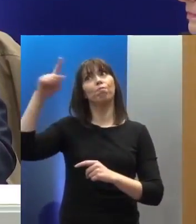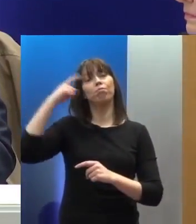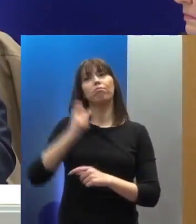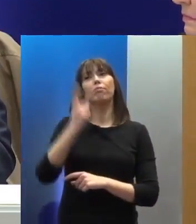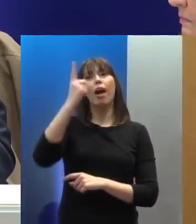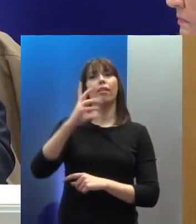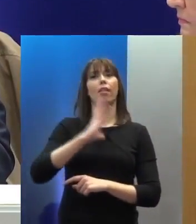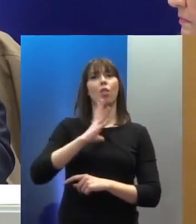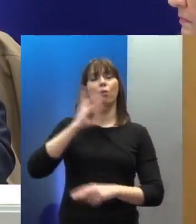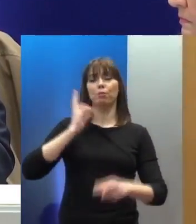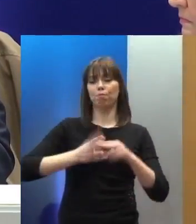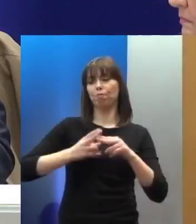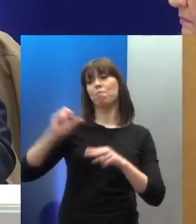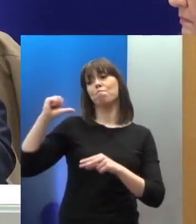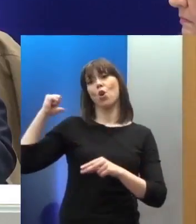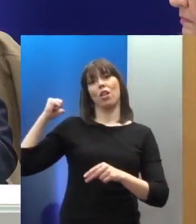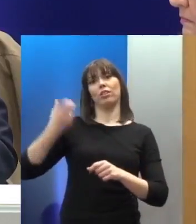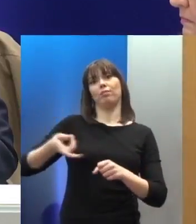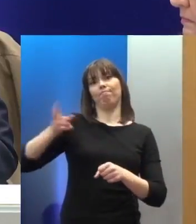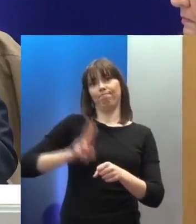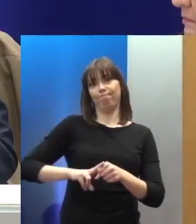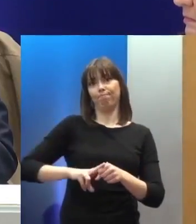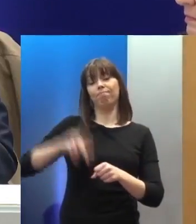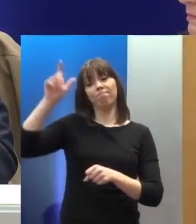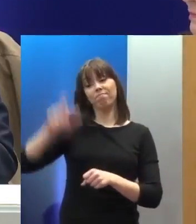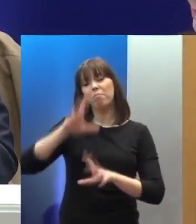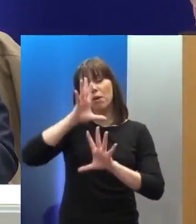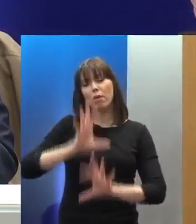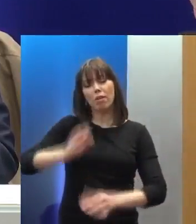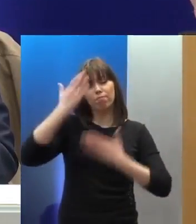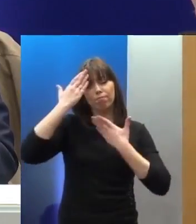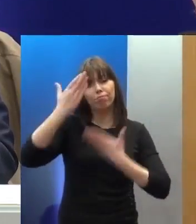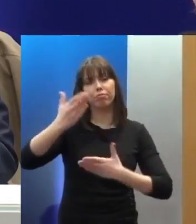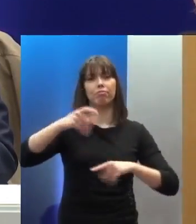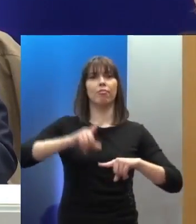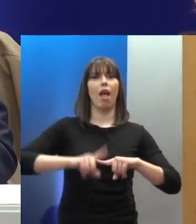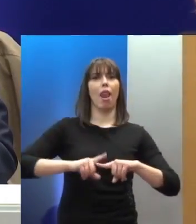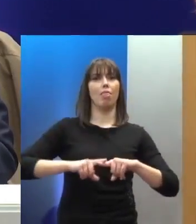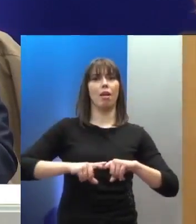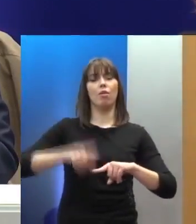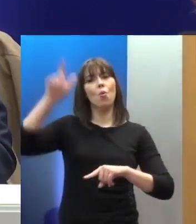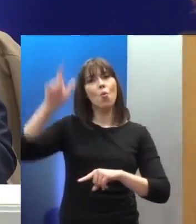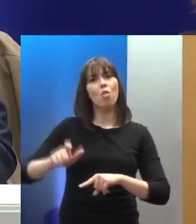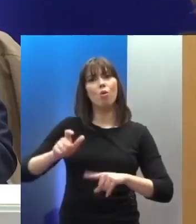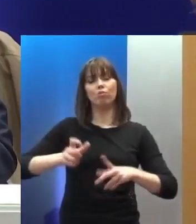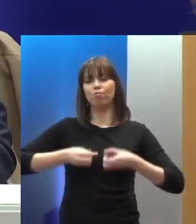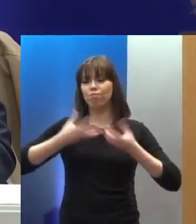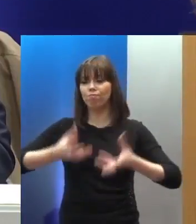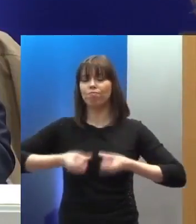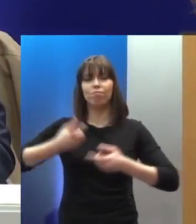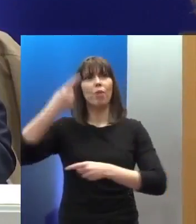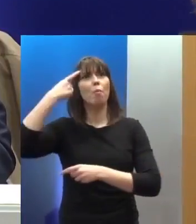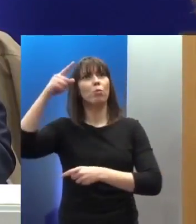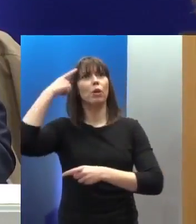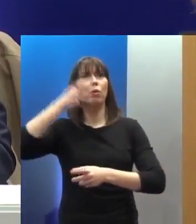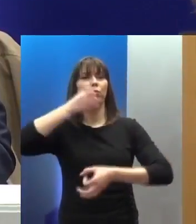που τίμησε όσο λίγη την πατρίδα μας, εκφράζοντας τις απόψεις για τον